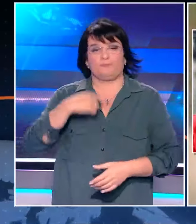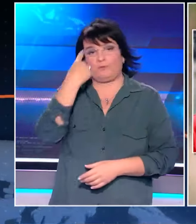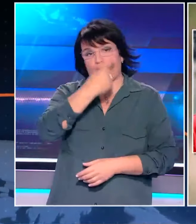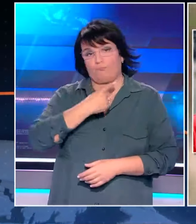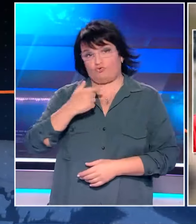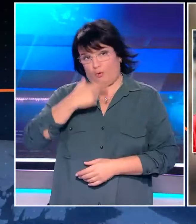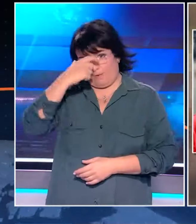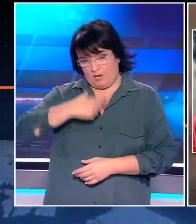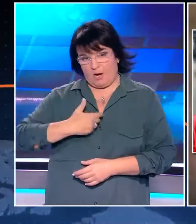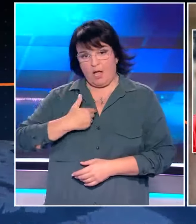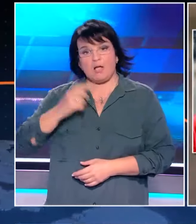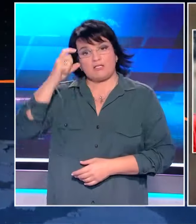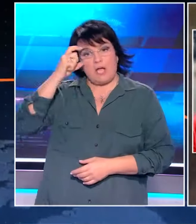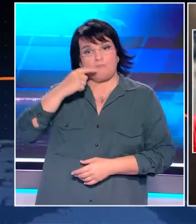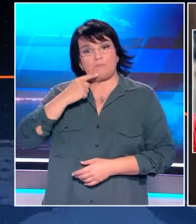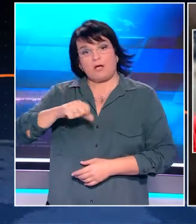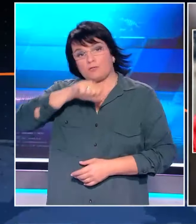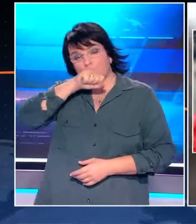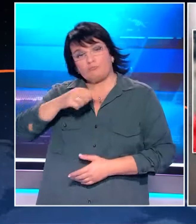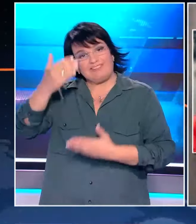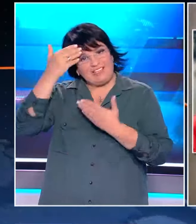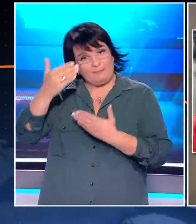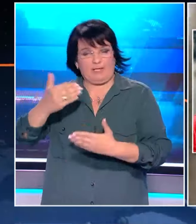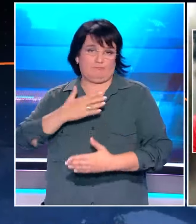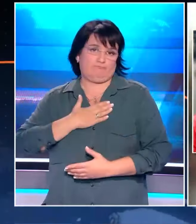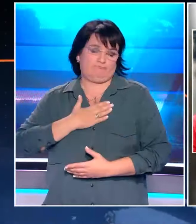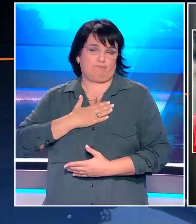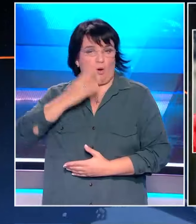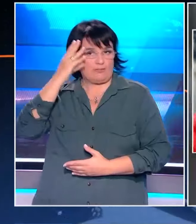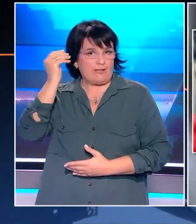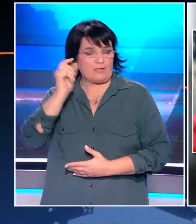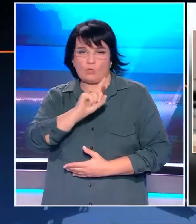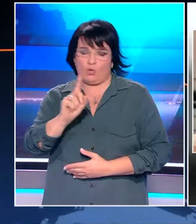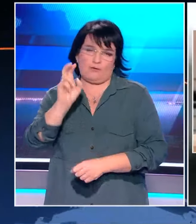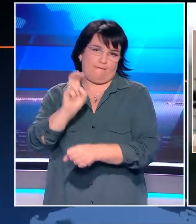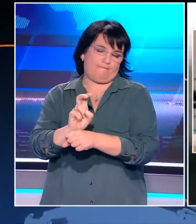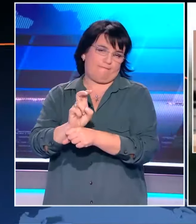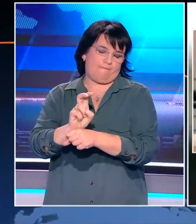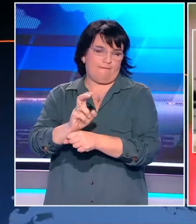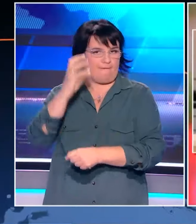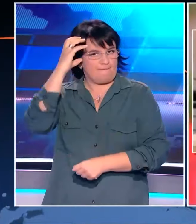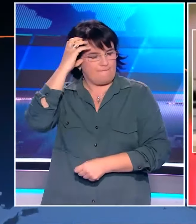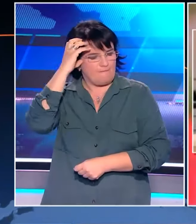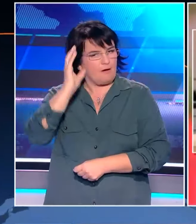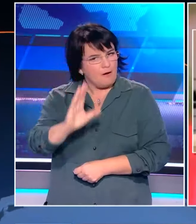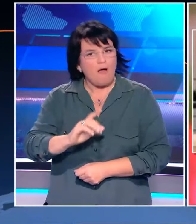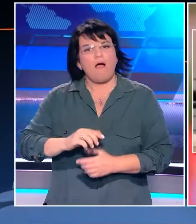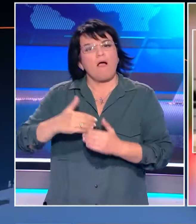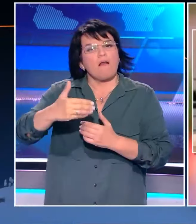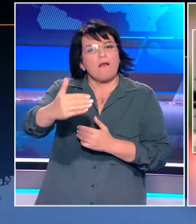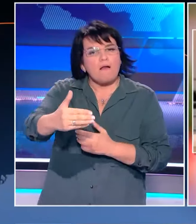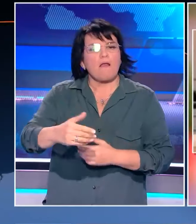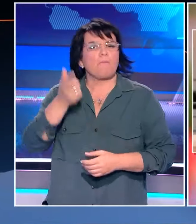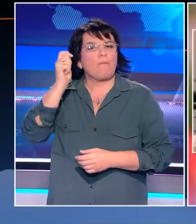επίπεδο θα πω ότι ο Αντώνης Αμαράς σε μένα με έχει τιμήσει και αυτό δεν το ξεχνώ. Όμως πέρα από αυτό και πηγαίνοντας στα ευρύτερα